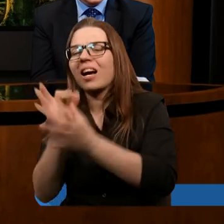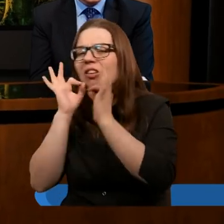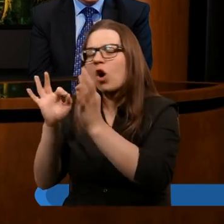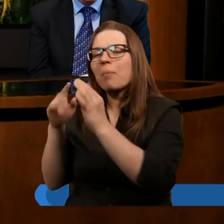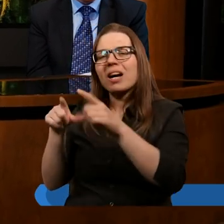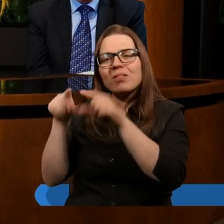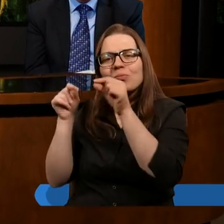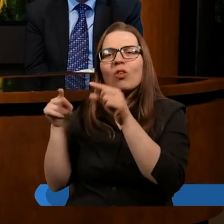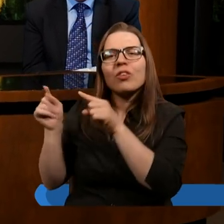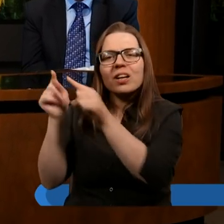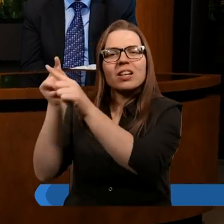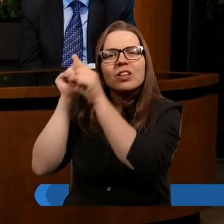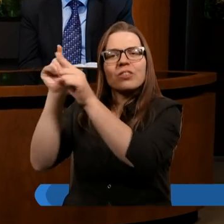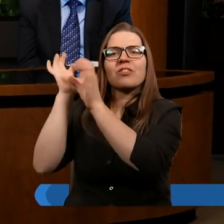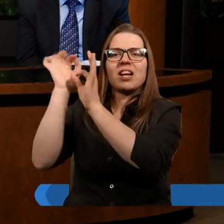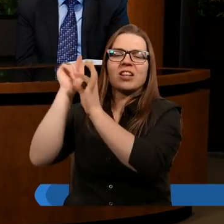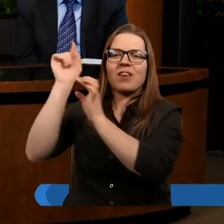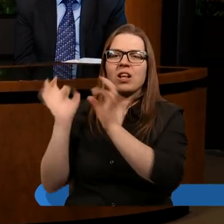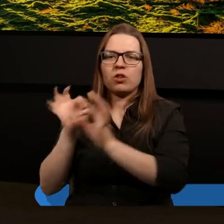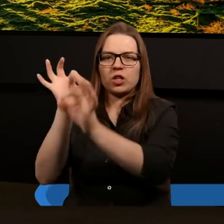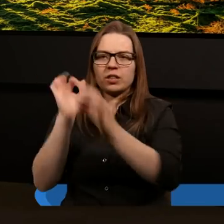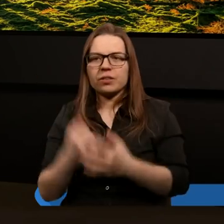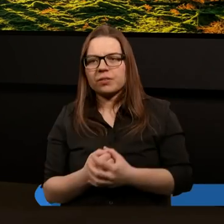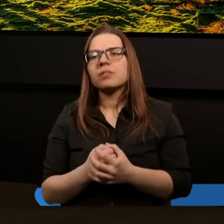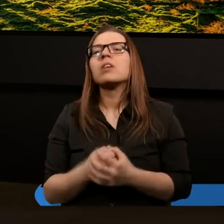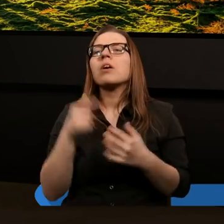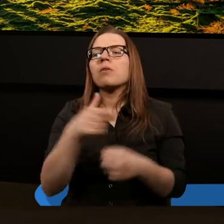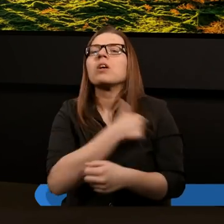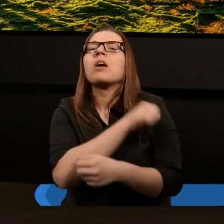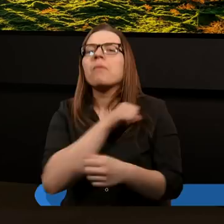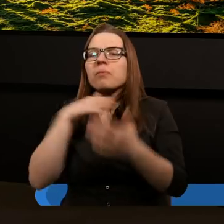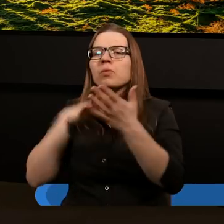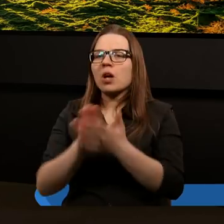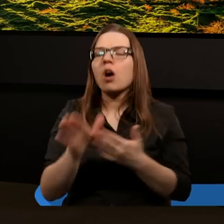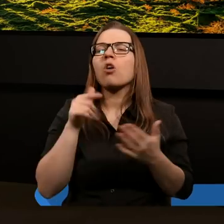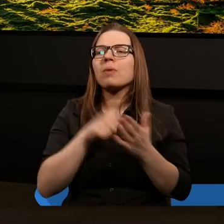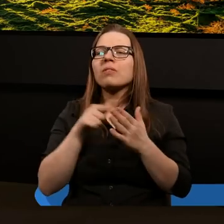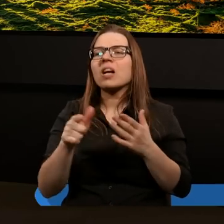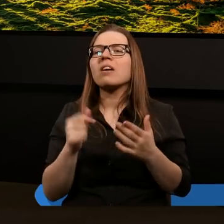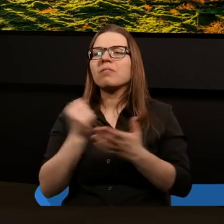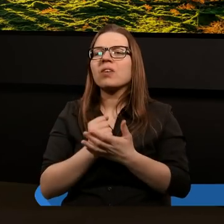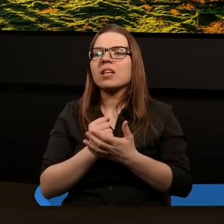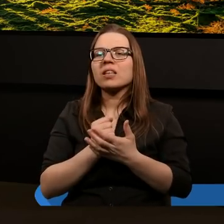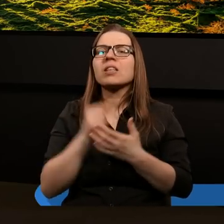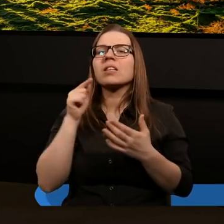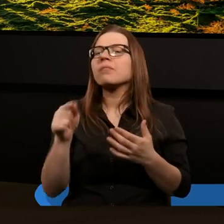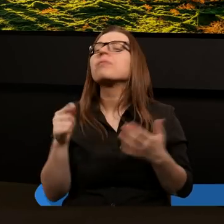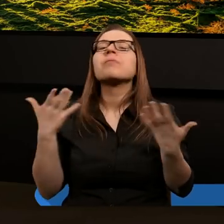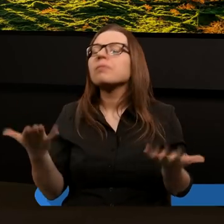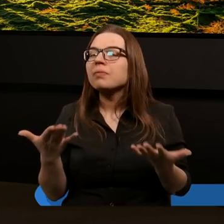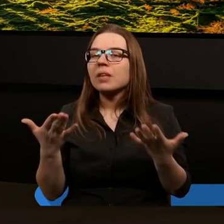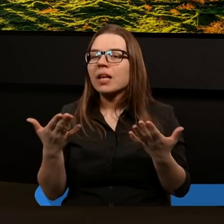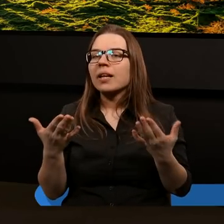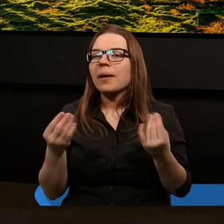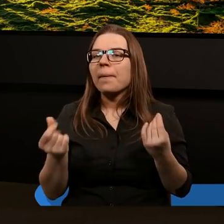wspaniałe działanie Ducha Świętego. W każdym razie w chrześcijaństwie rozpoczyna się dyktot. A wtedy, gdy